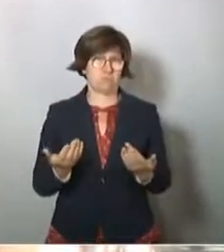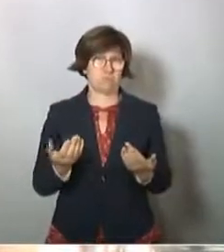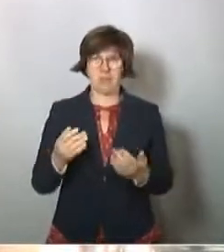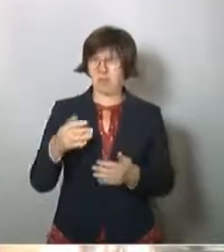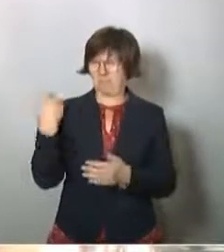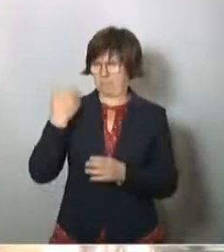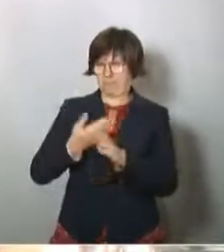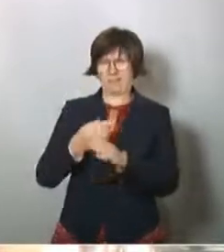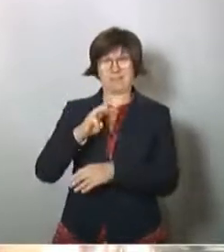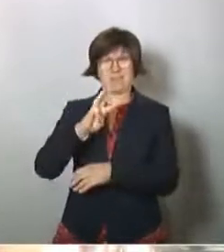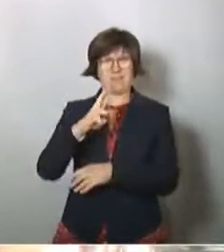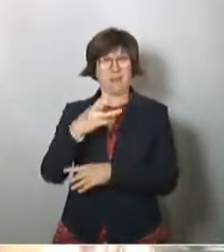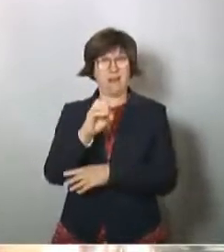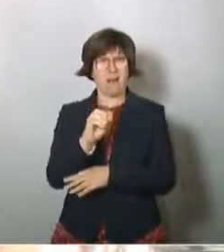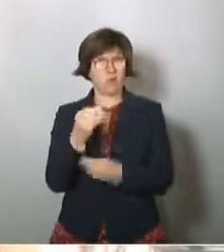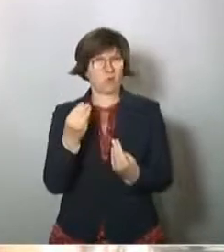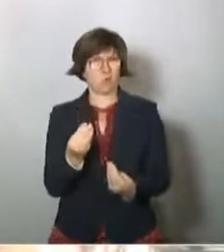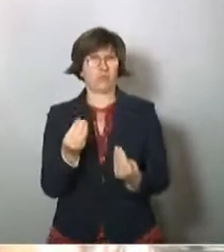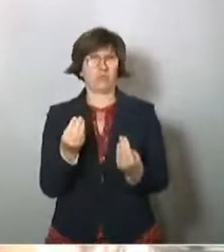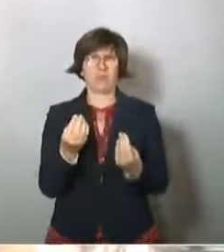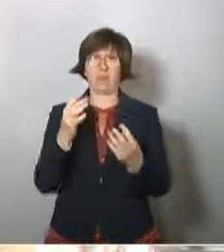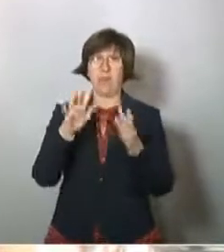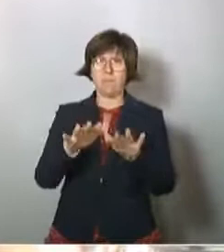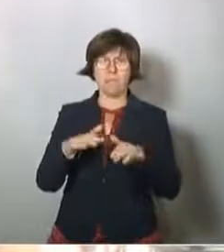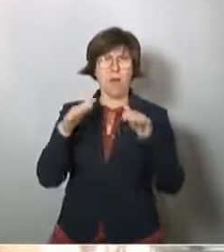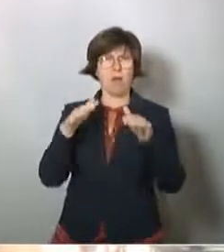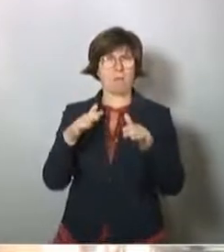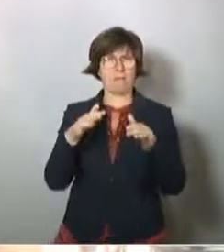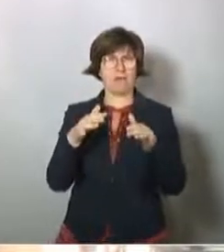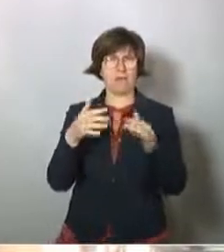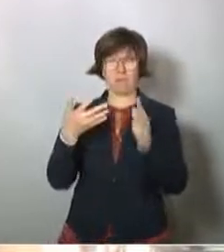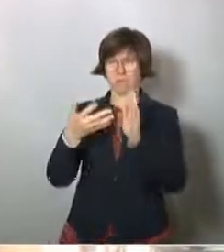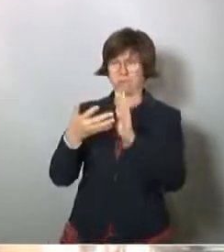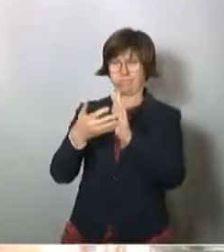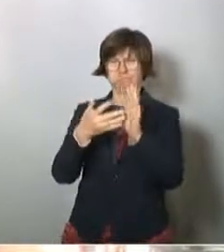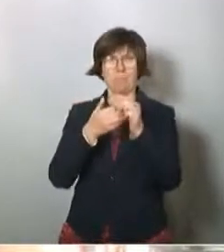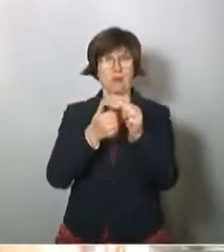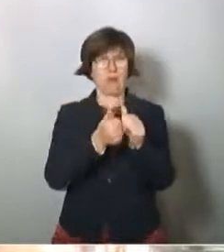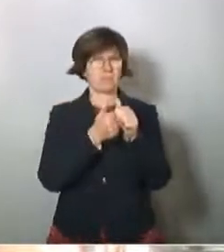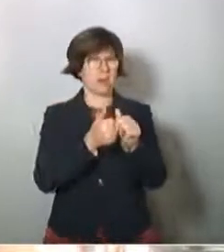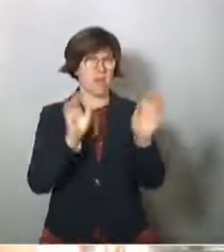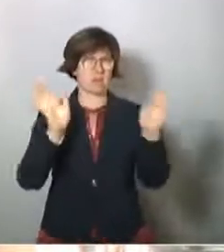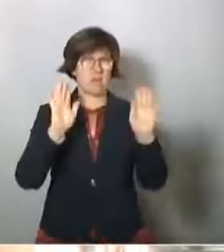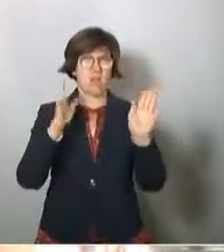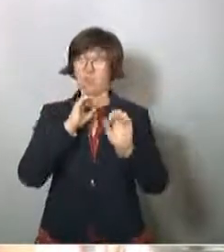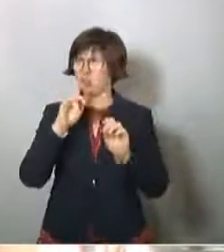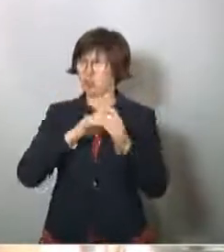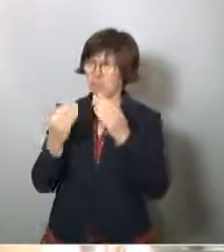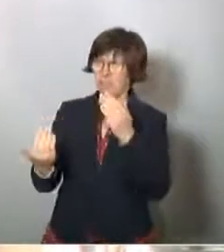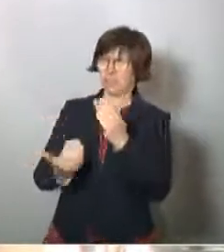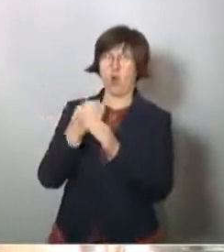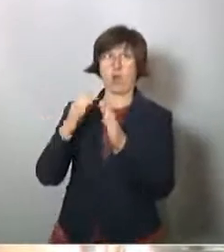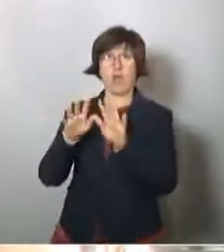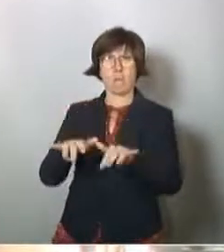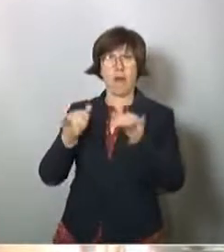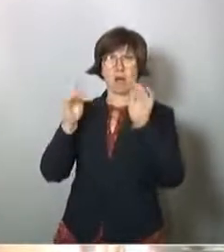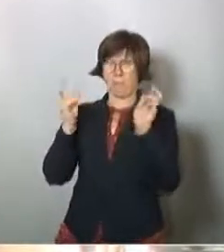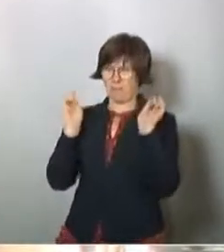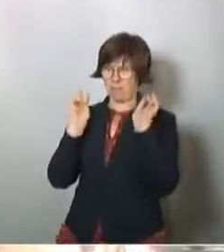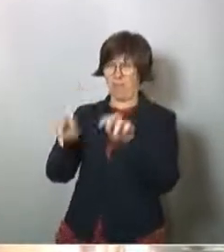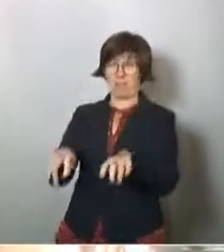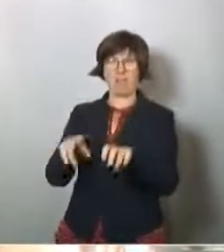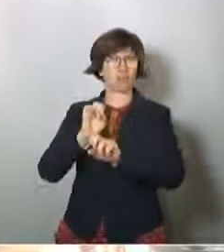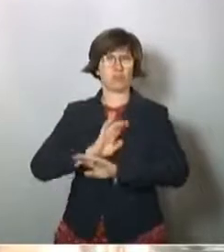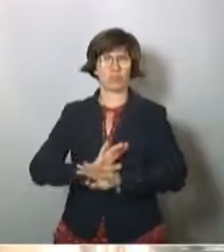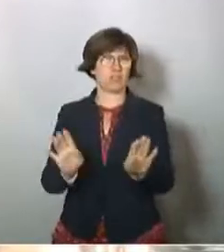dass die WHO weitestgehend frei ist von parlamentarischer Begleitung. Wir wollen jetzt nicht eine neue parlamentarische Versammlung